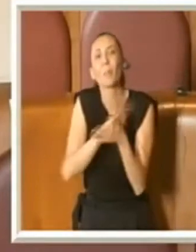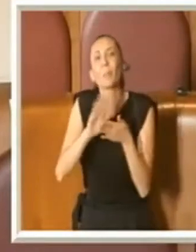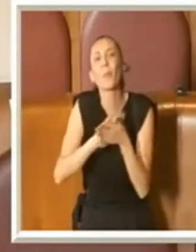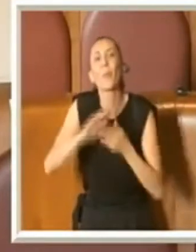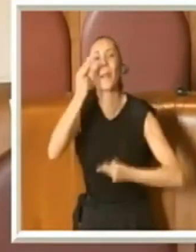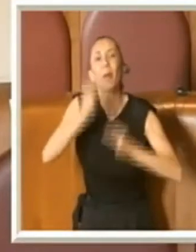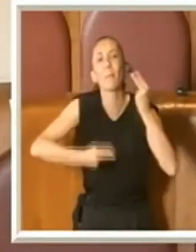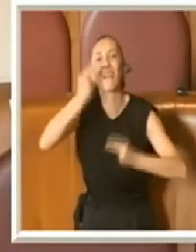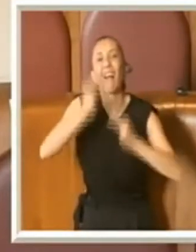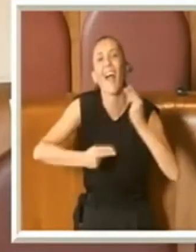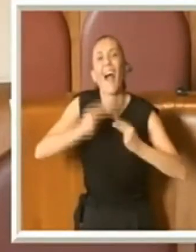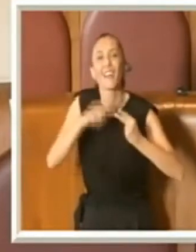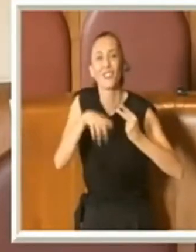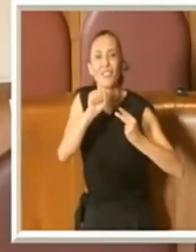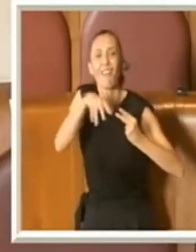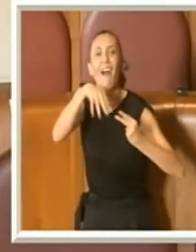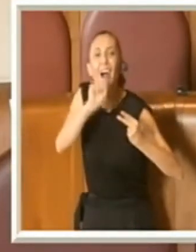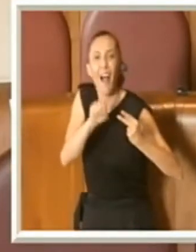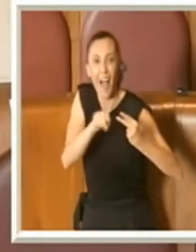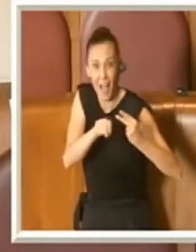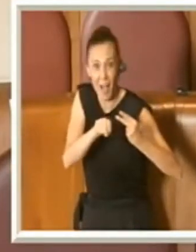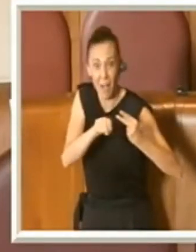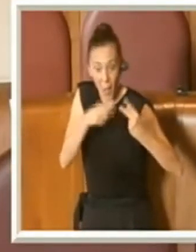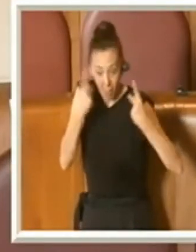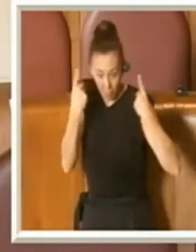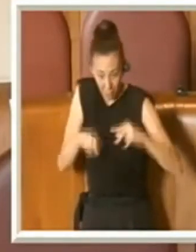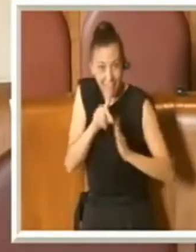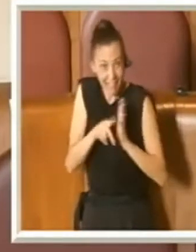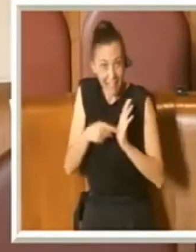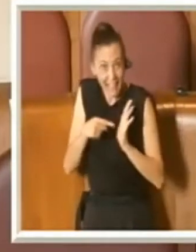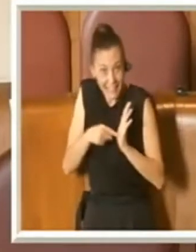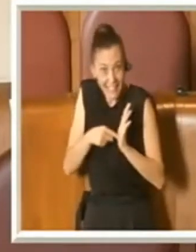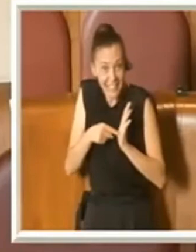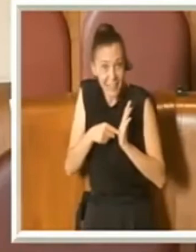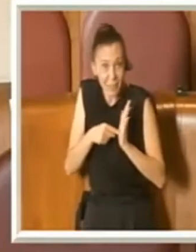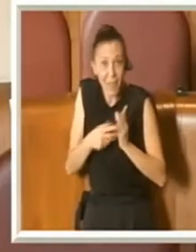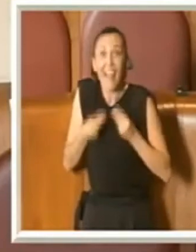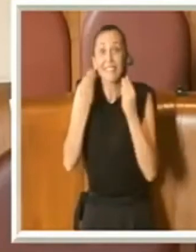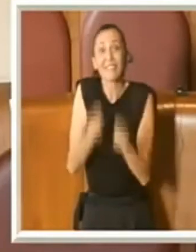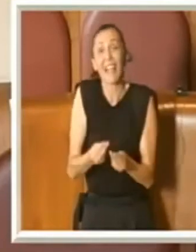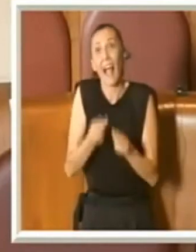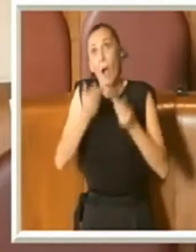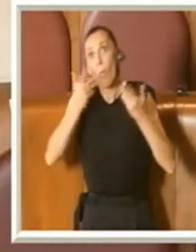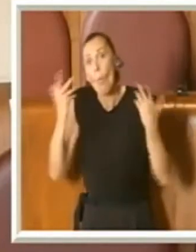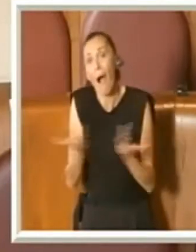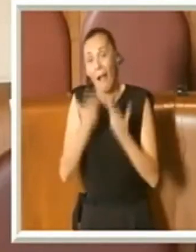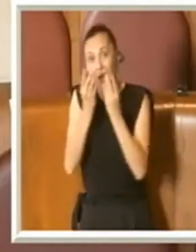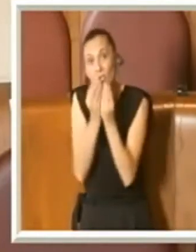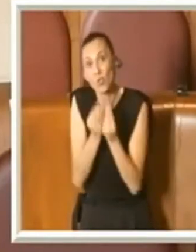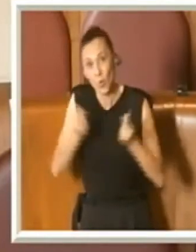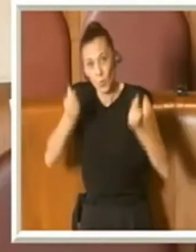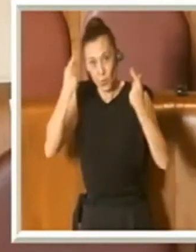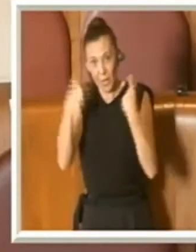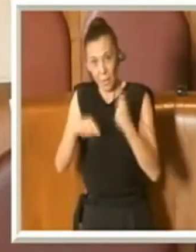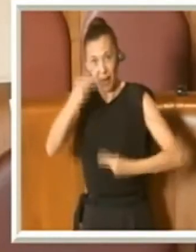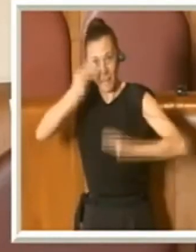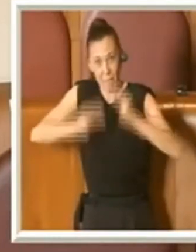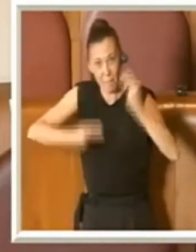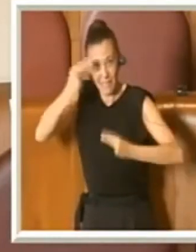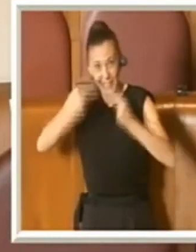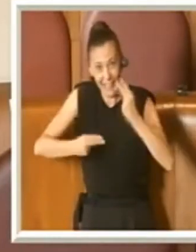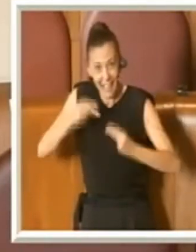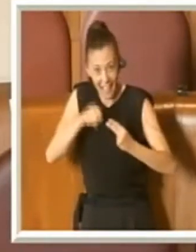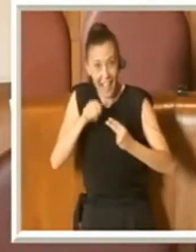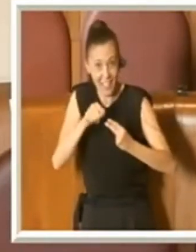economico e finanziario è la precondizione per far sì che presto si possa arrivare all'approvazione di questi bilanci